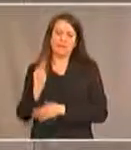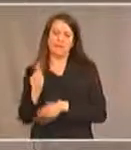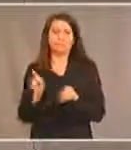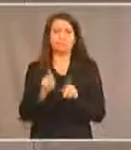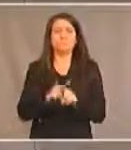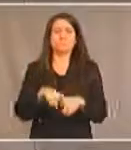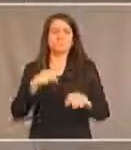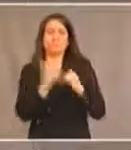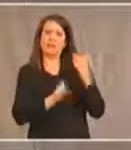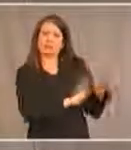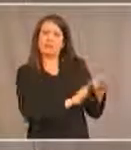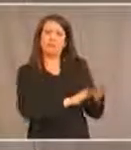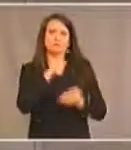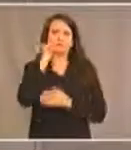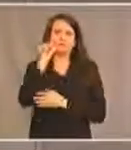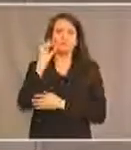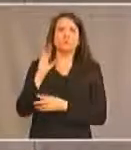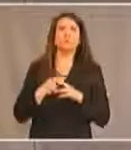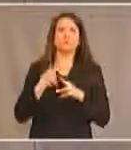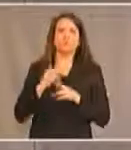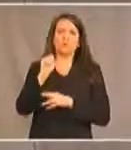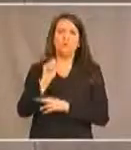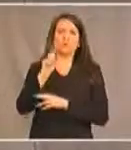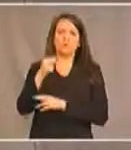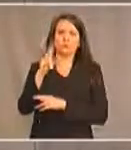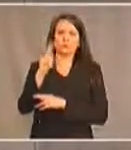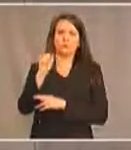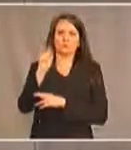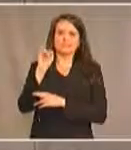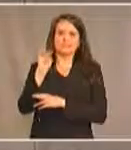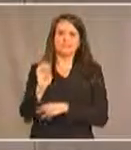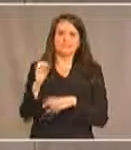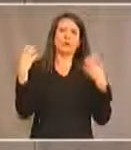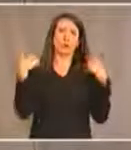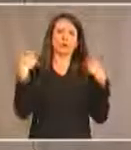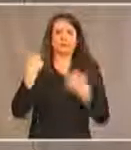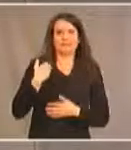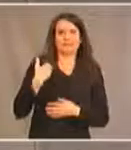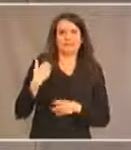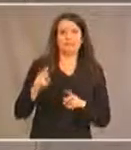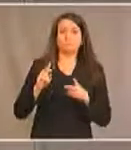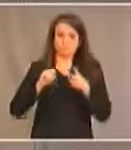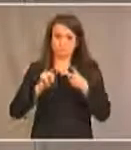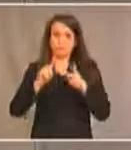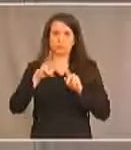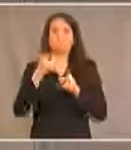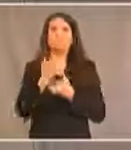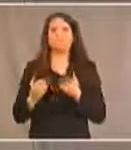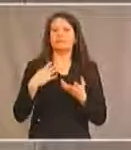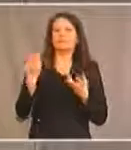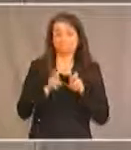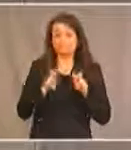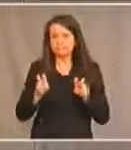mon extrême gauche, M. Augustine, qui est avec le Conseil des jeunes. La deuxième partie du webinaire est un panel